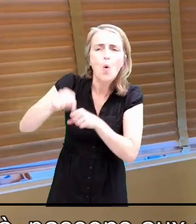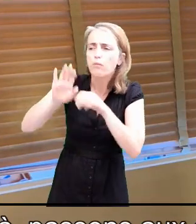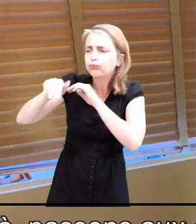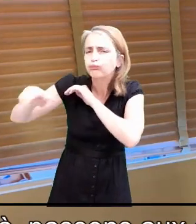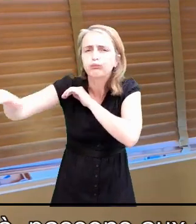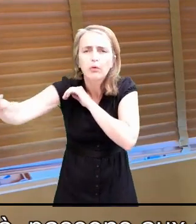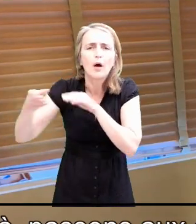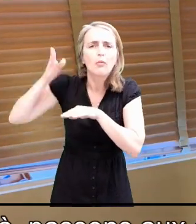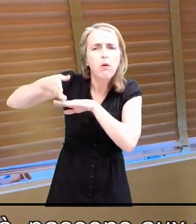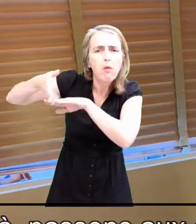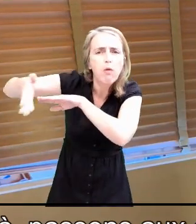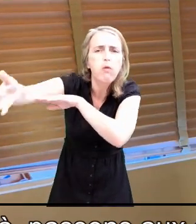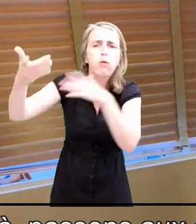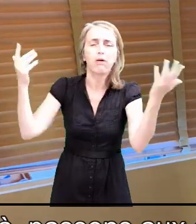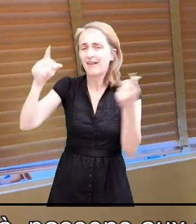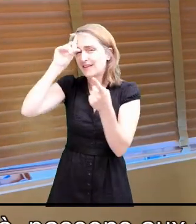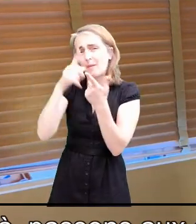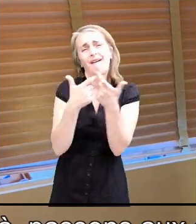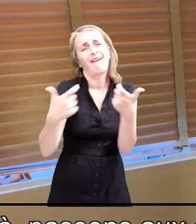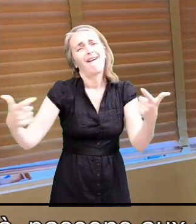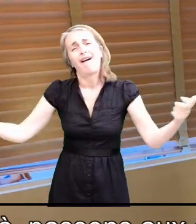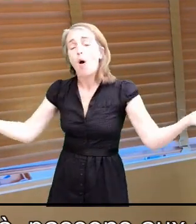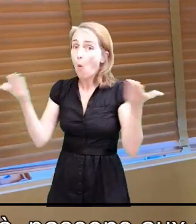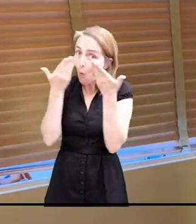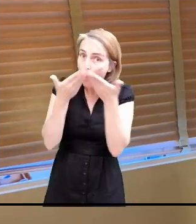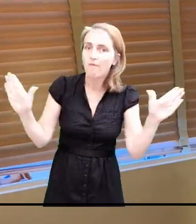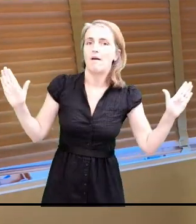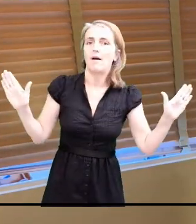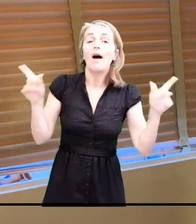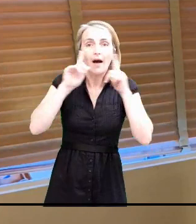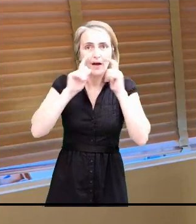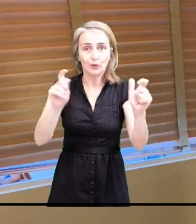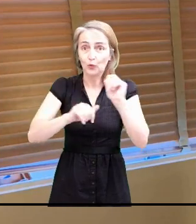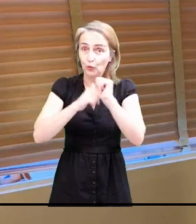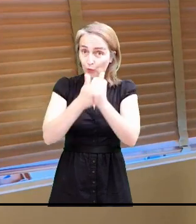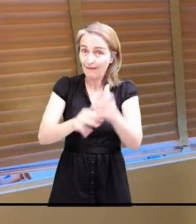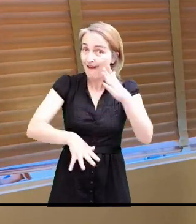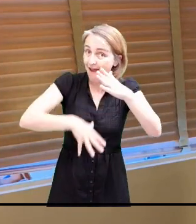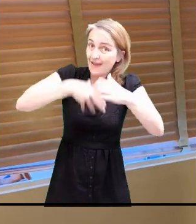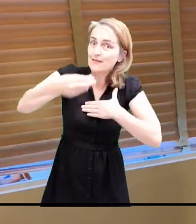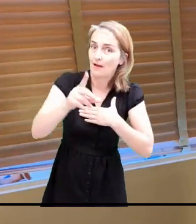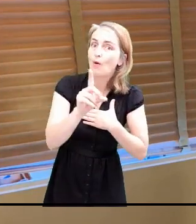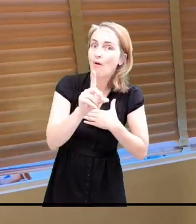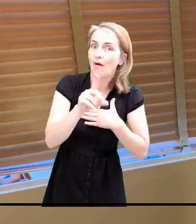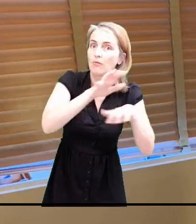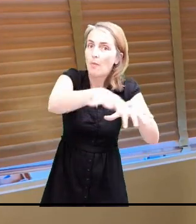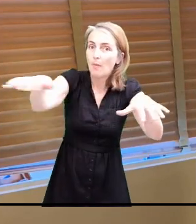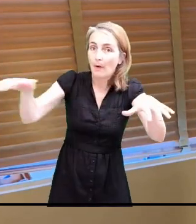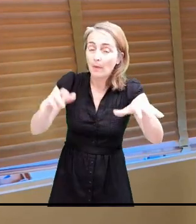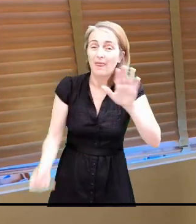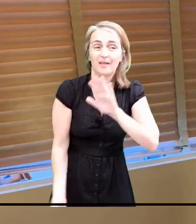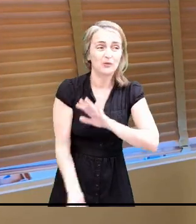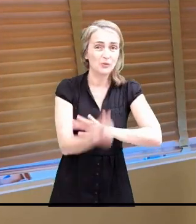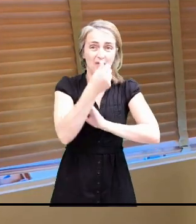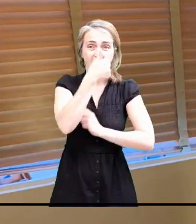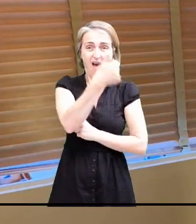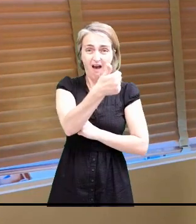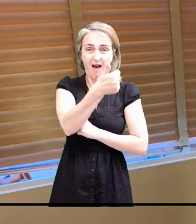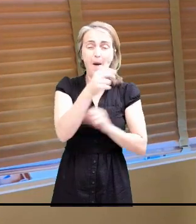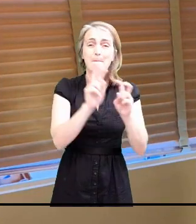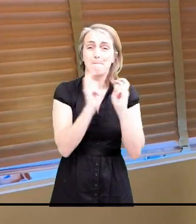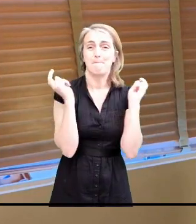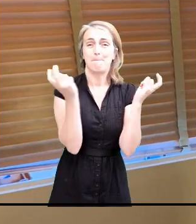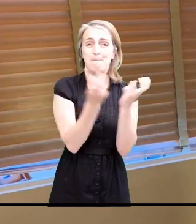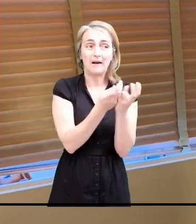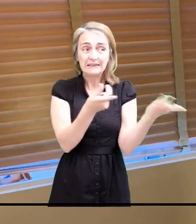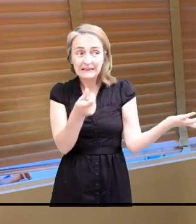structures sportives diverses et variées vont être ouvertes. extérieures, donc les pâteaux sportives. Le seul parc qu'on laisse fermer, parce